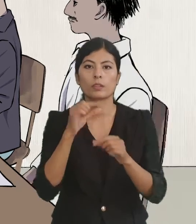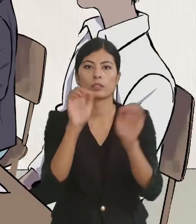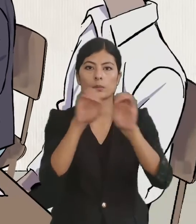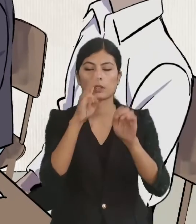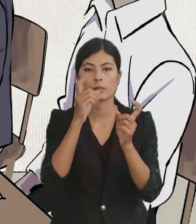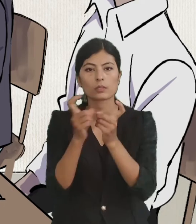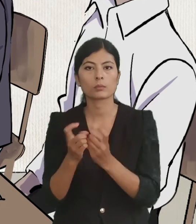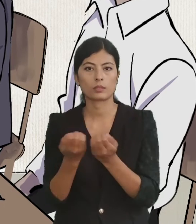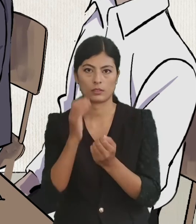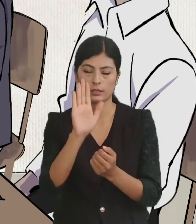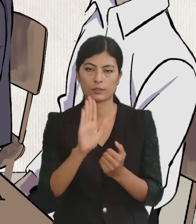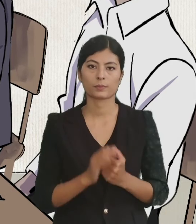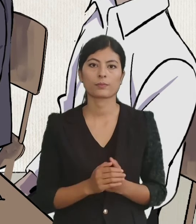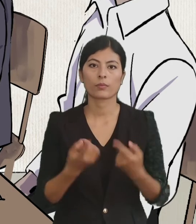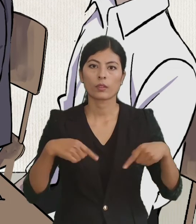बात चीत कर रहल है।